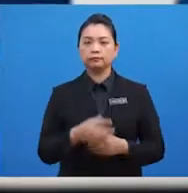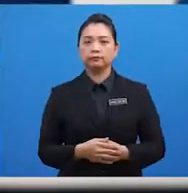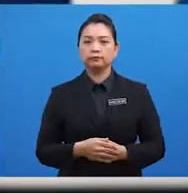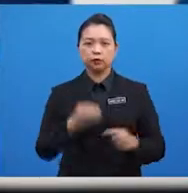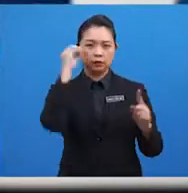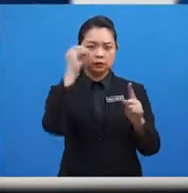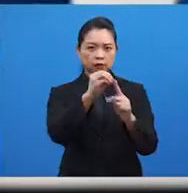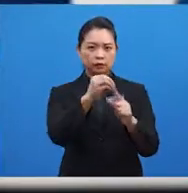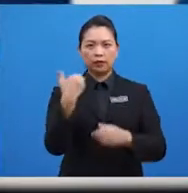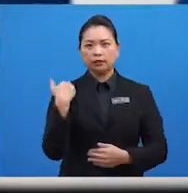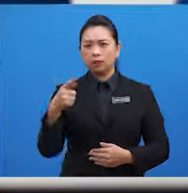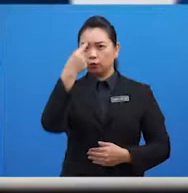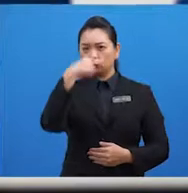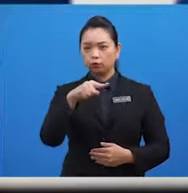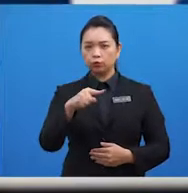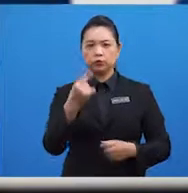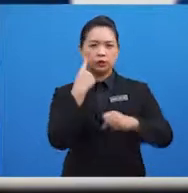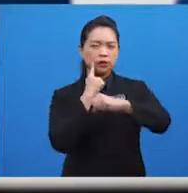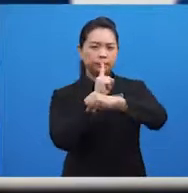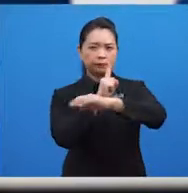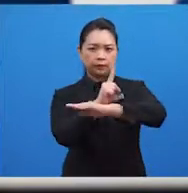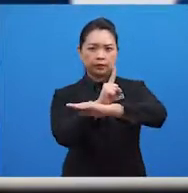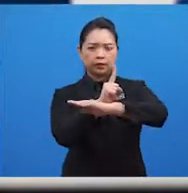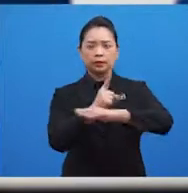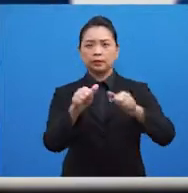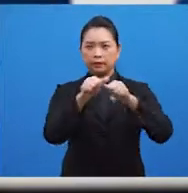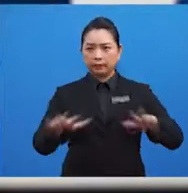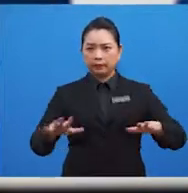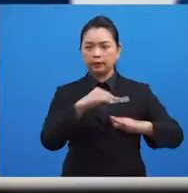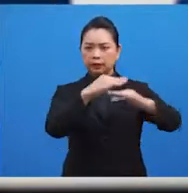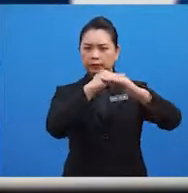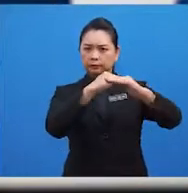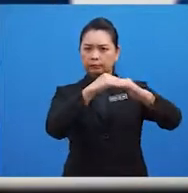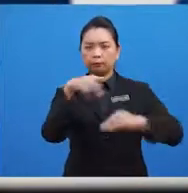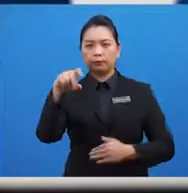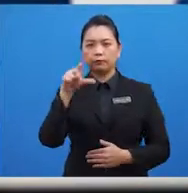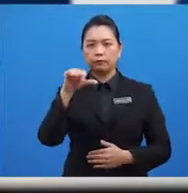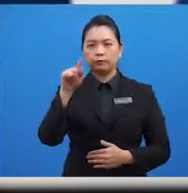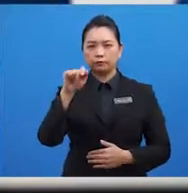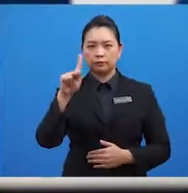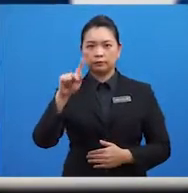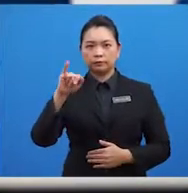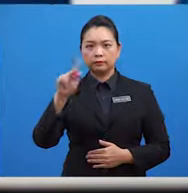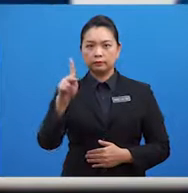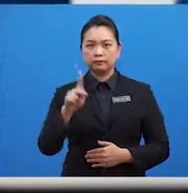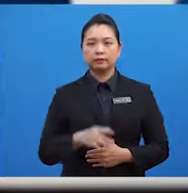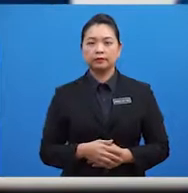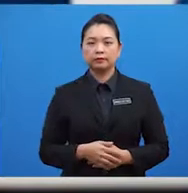adalah untuk menjamin keamanan, kestabilan politik di rantau Asia Tenggara.